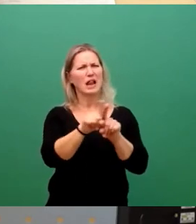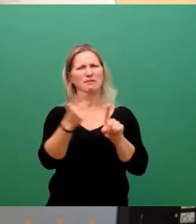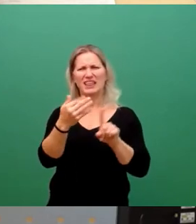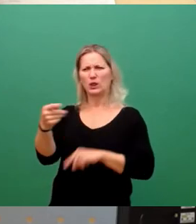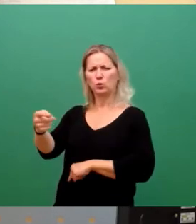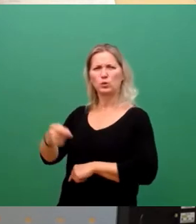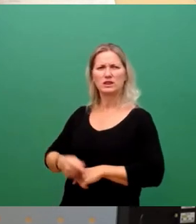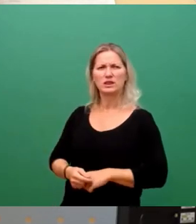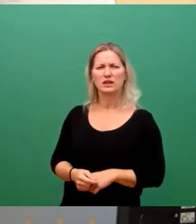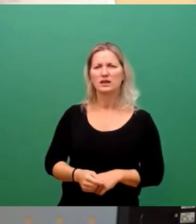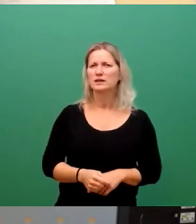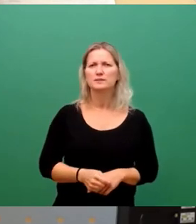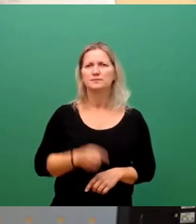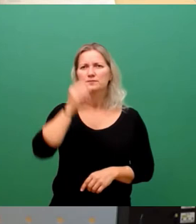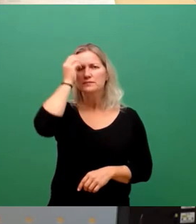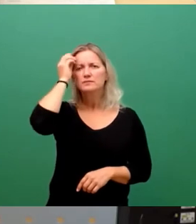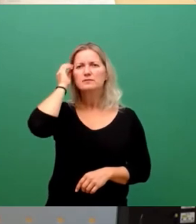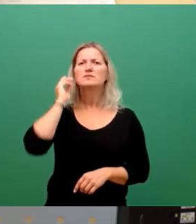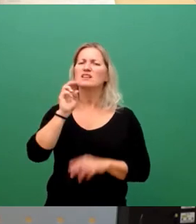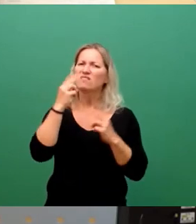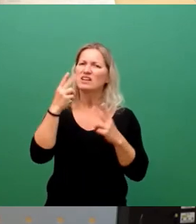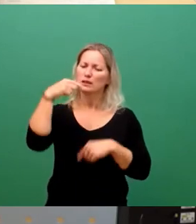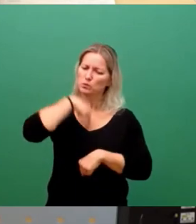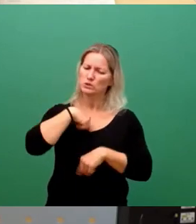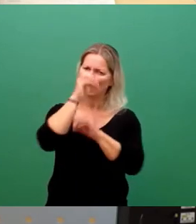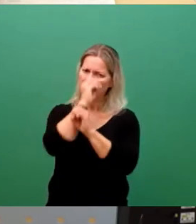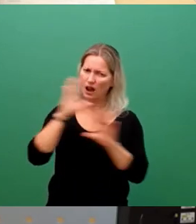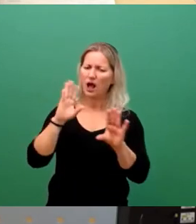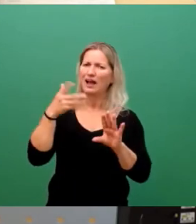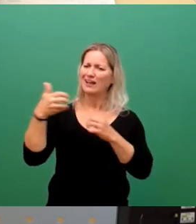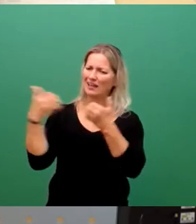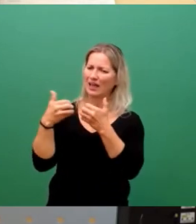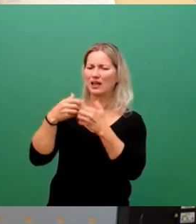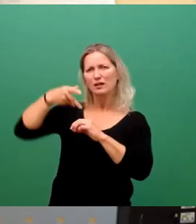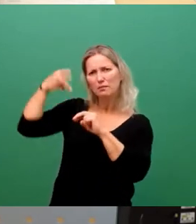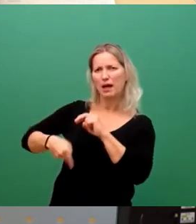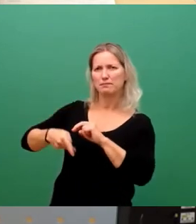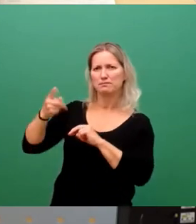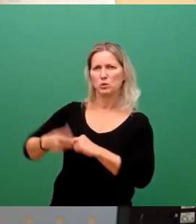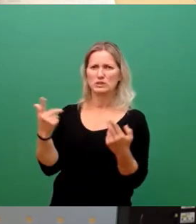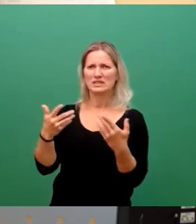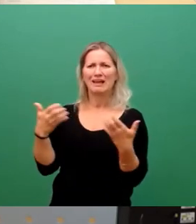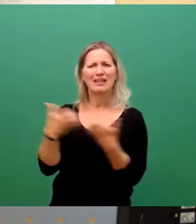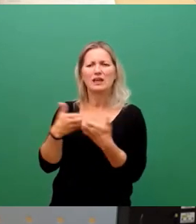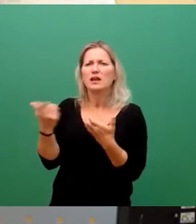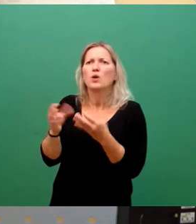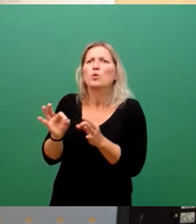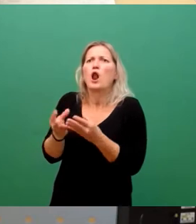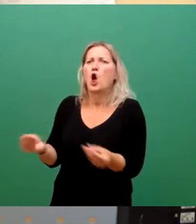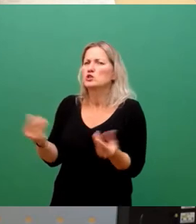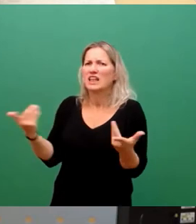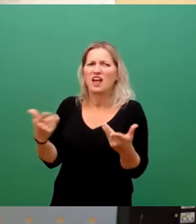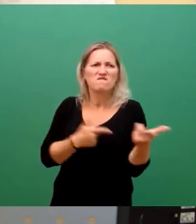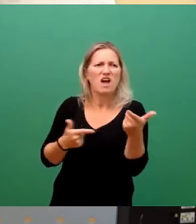müssen in meinen Augen uns klar machen, dass dieser Krieg enden muss. Wie auch immer, Krieg ist keine Lösung. Waffenlieferungen sind